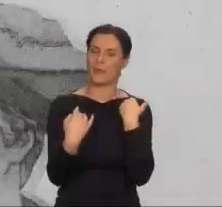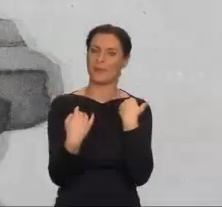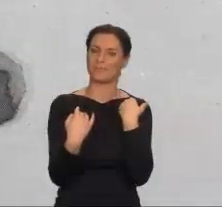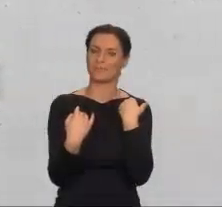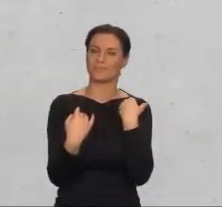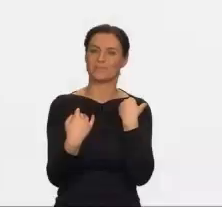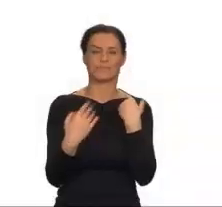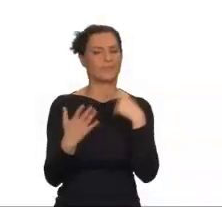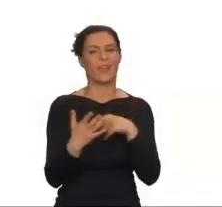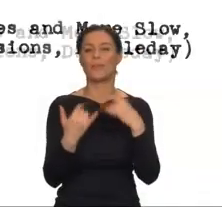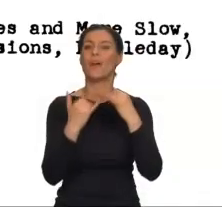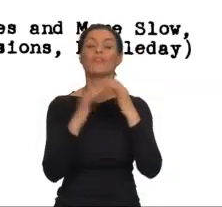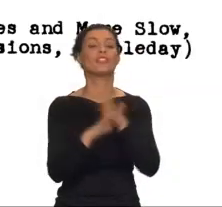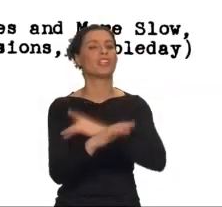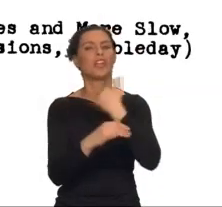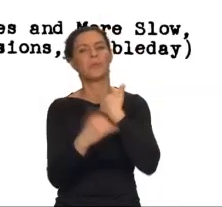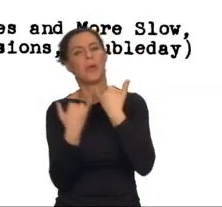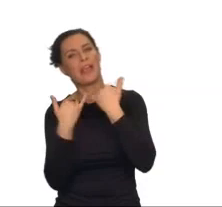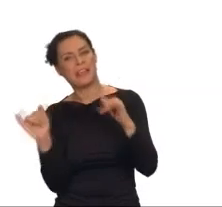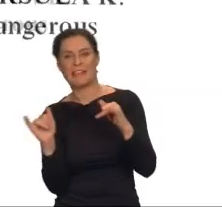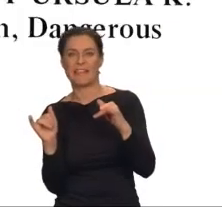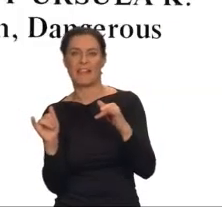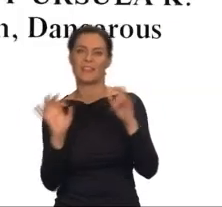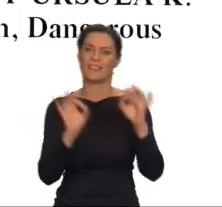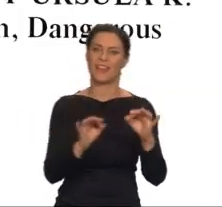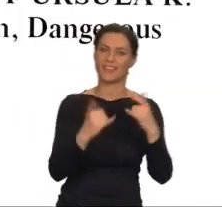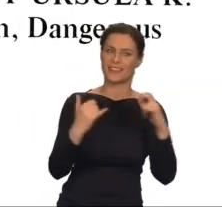Zajmowałam odtąd zupełnie inną pozycję, co było bardzo miłe.